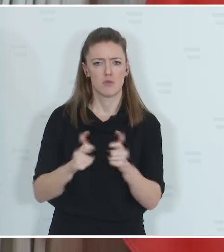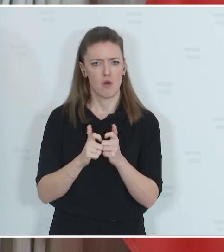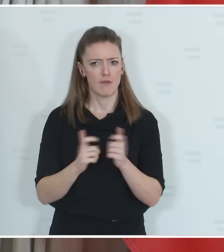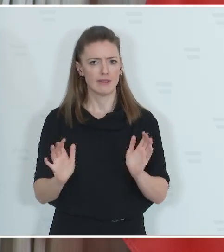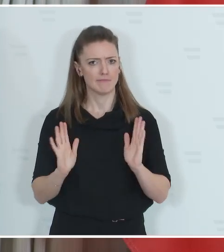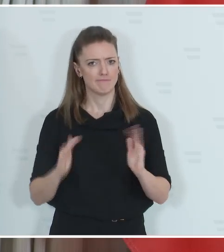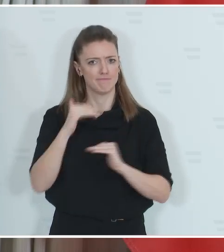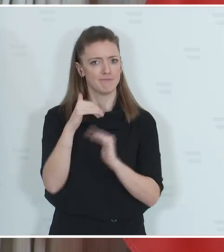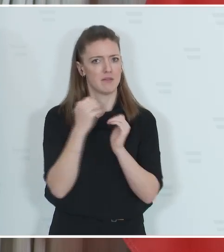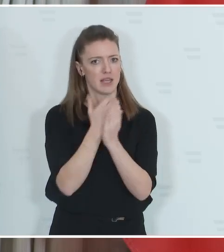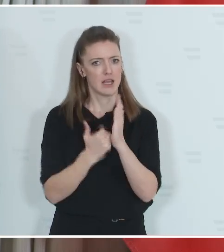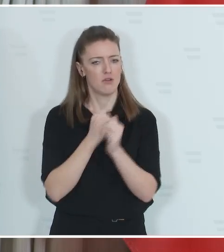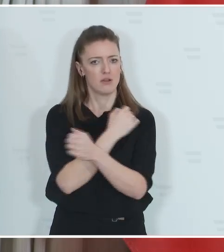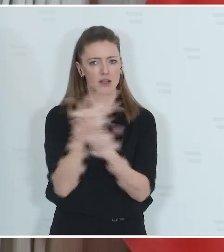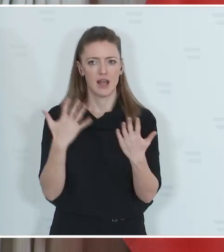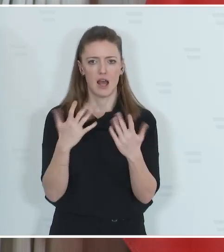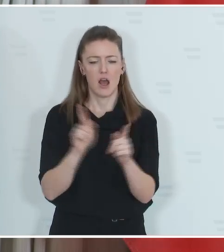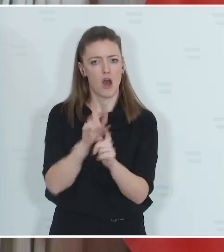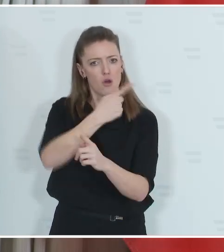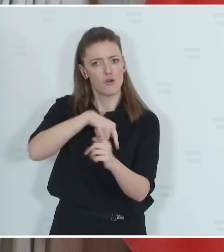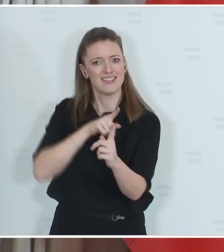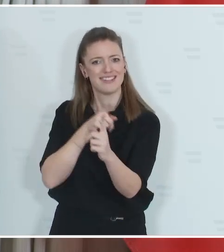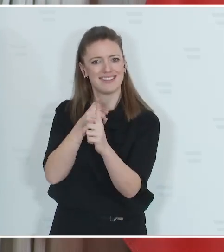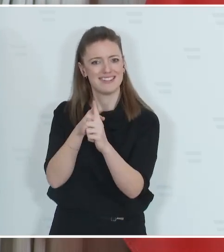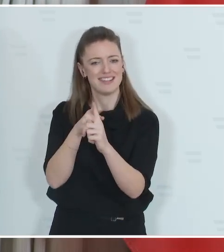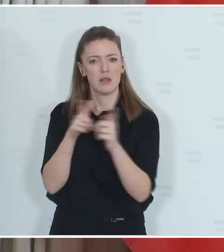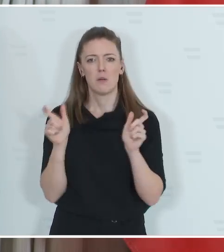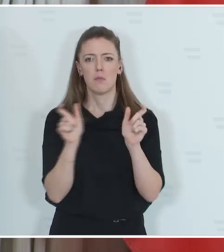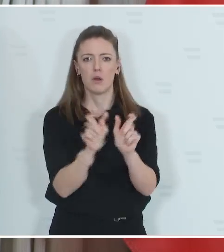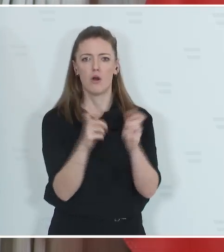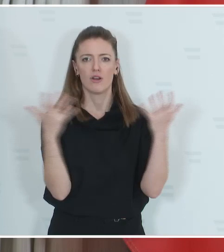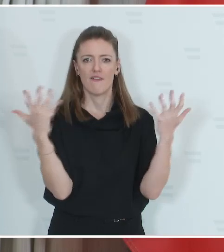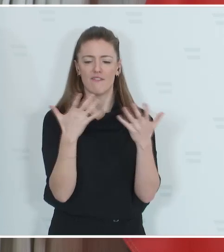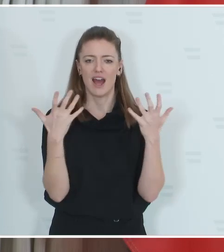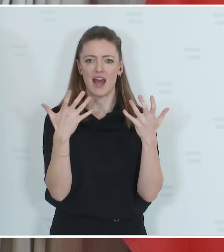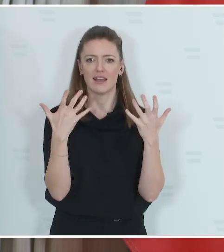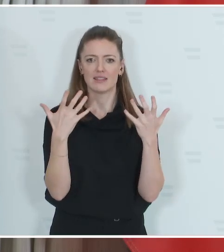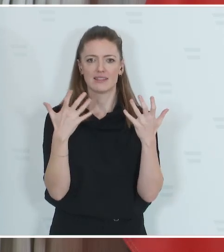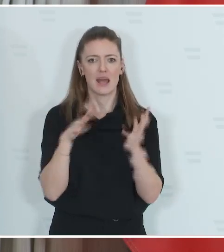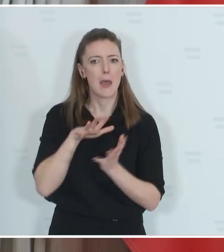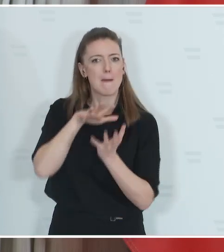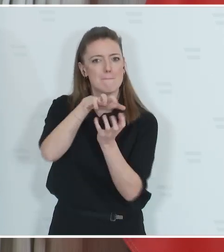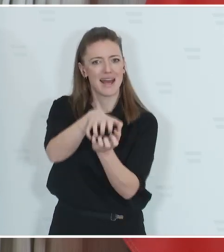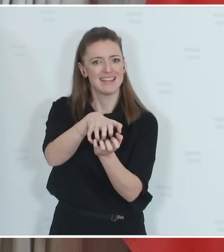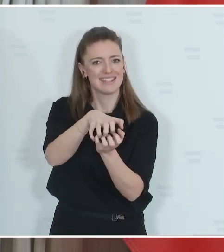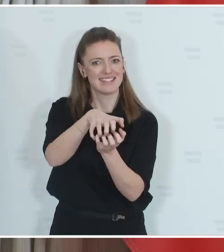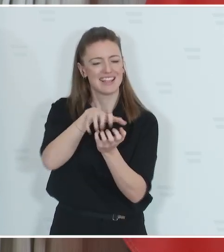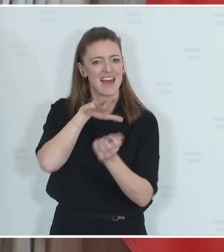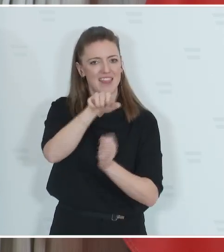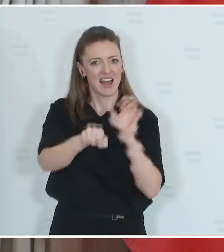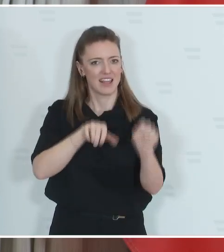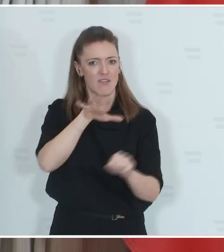auch, und das ist unser Ziel, verhindert, dass eben diese Beißattacken, diese